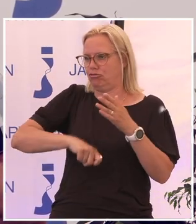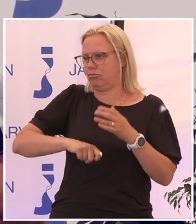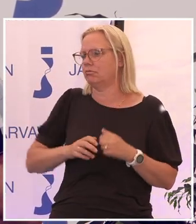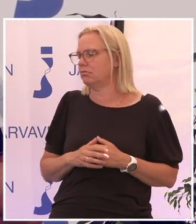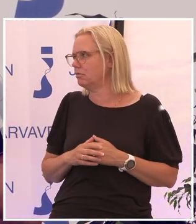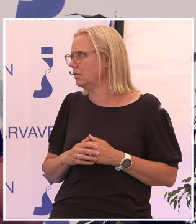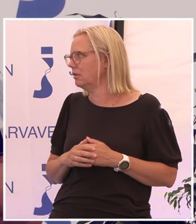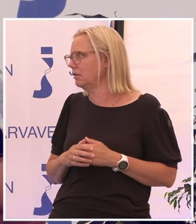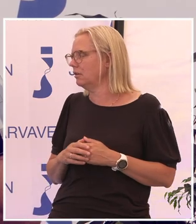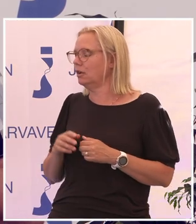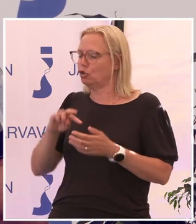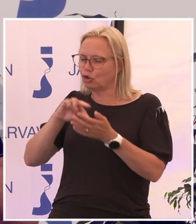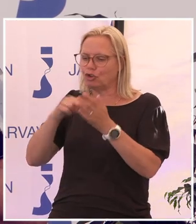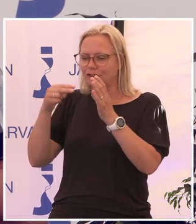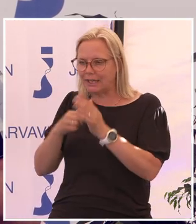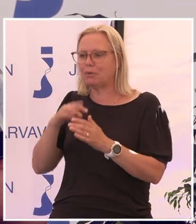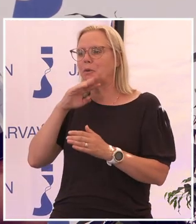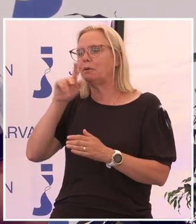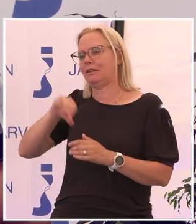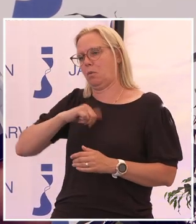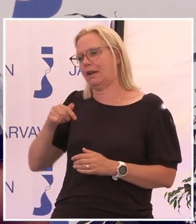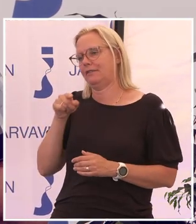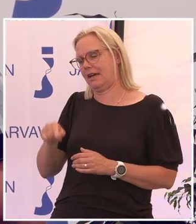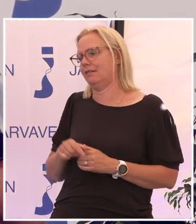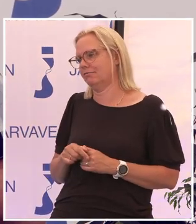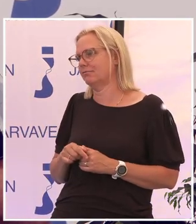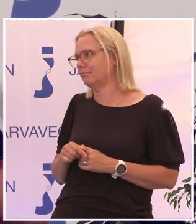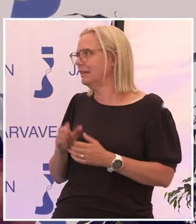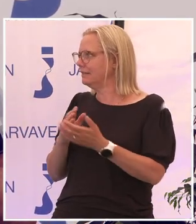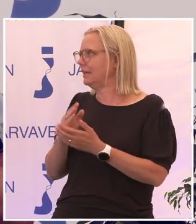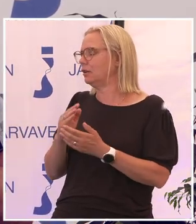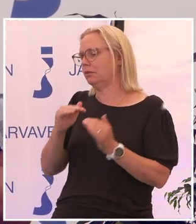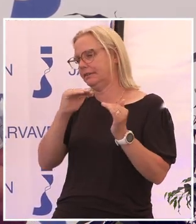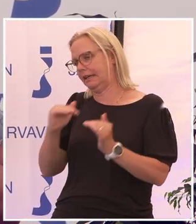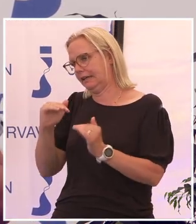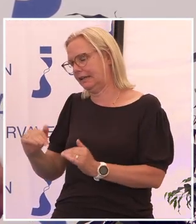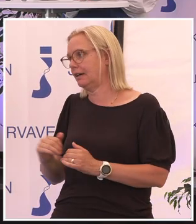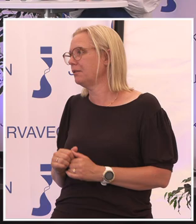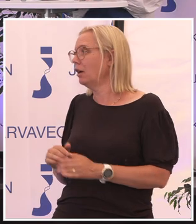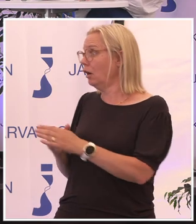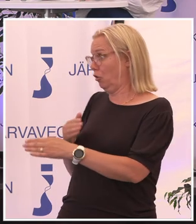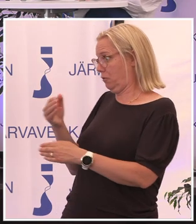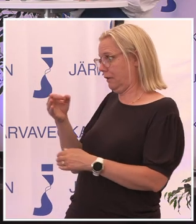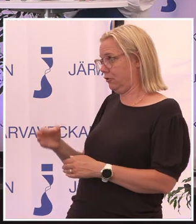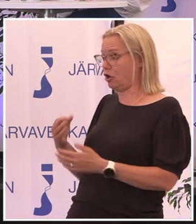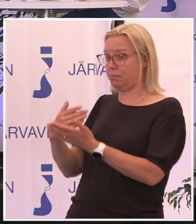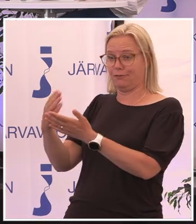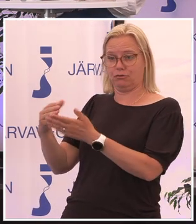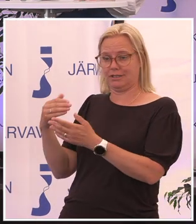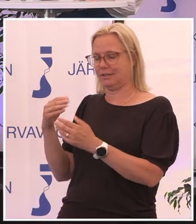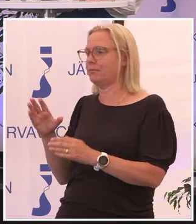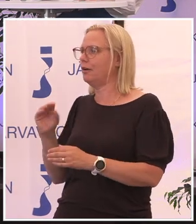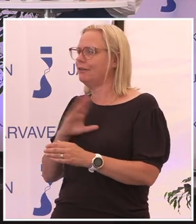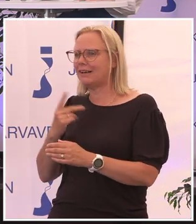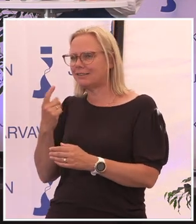Så här lurar systemet sig självt på något sätt genom att dra ner. Och utanförskapet uppenbarligen fortsätter. Har vi en